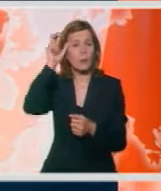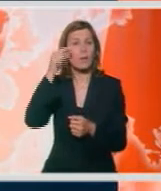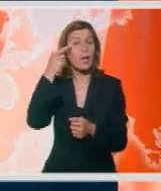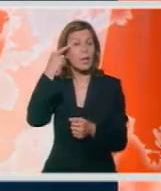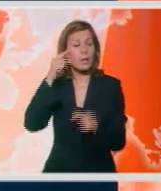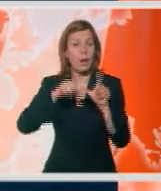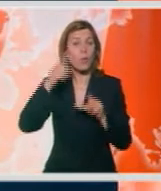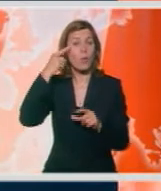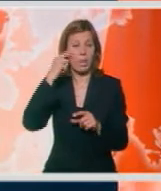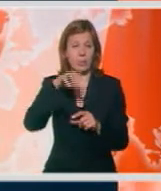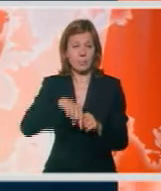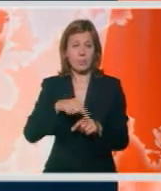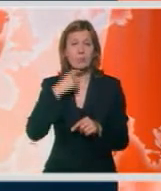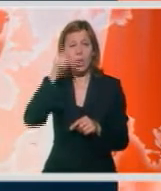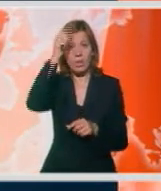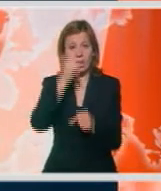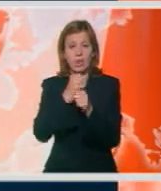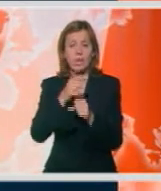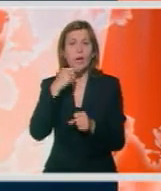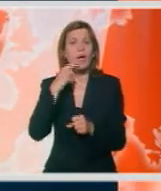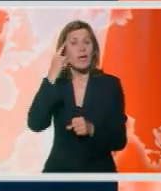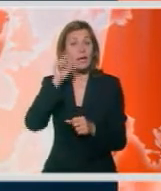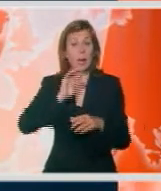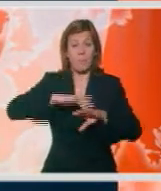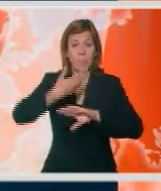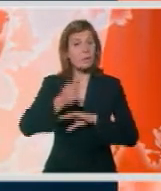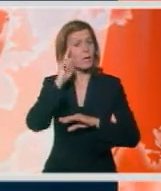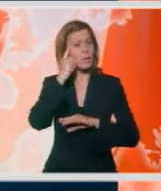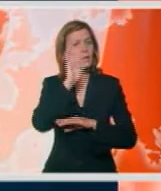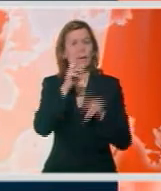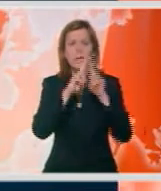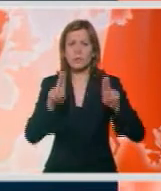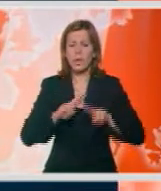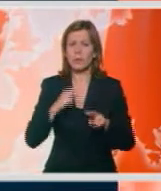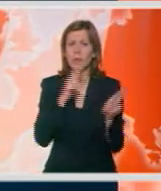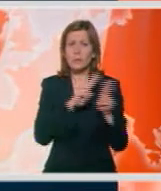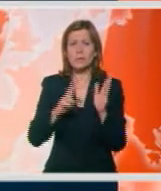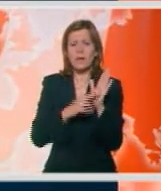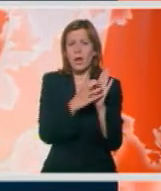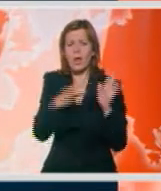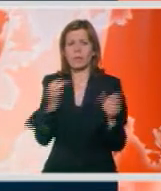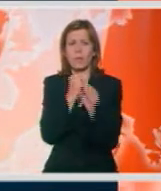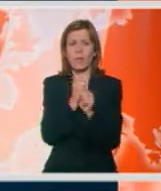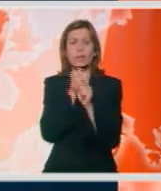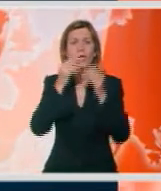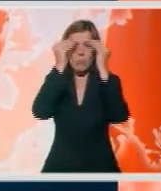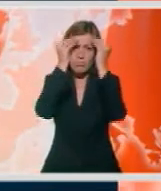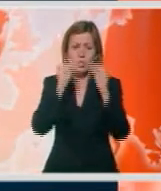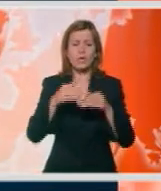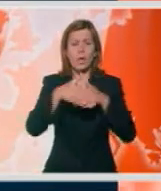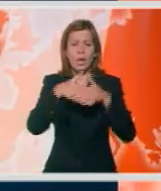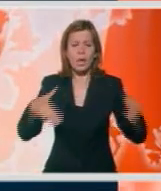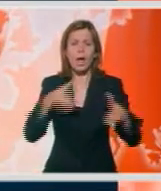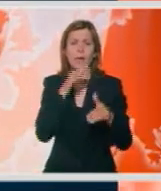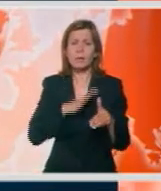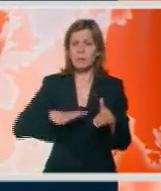Beogradu, Wei Jin Hua, izjavio je da će Kina i posle mišljenja Međunarodnog suda pravde nastaviti da podržava i poštoje suverenitet i